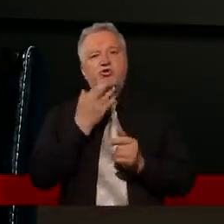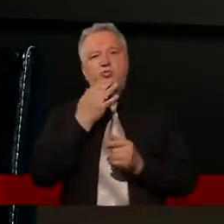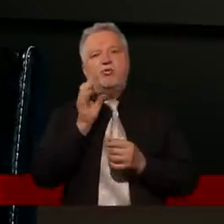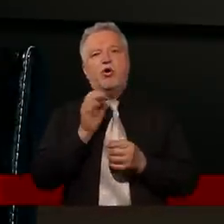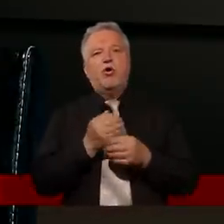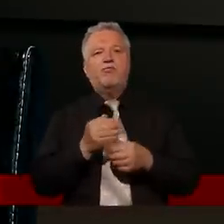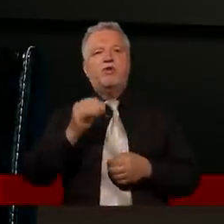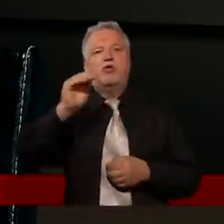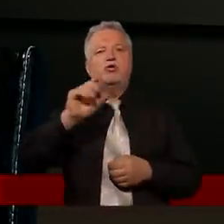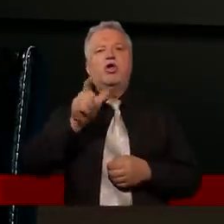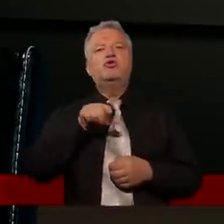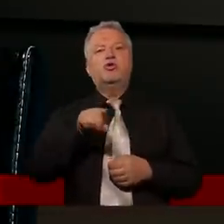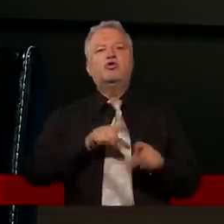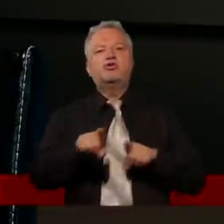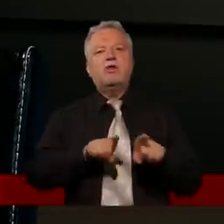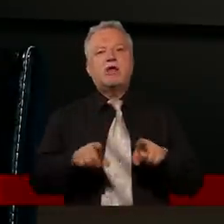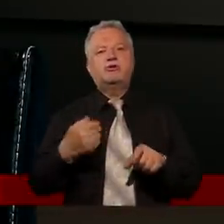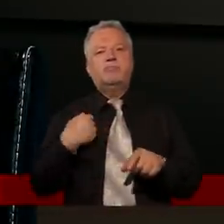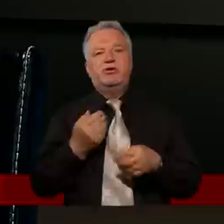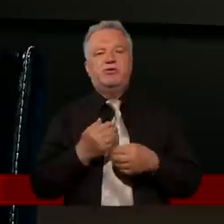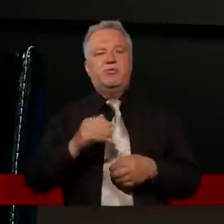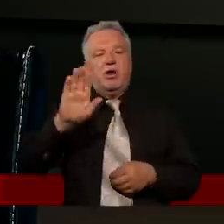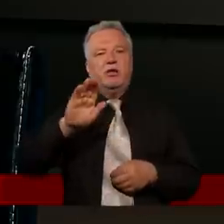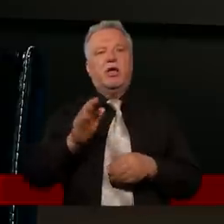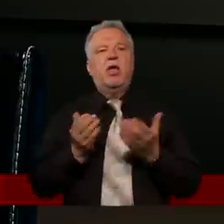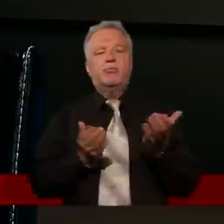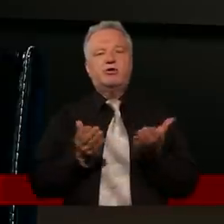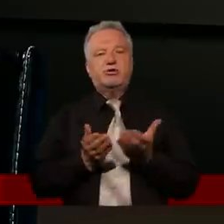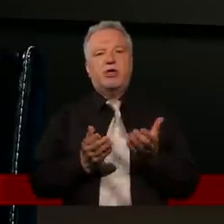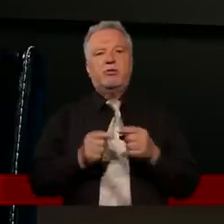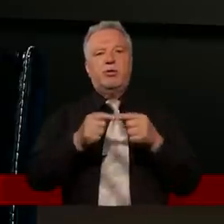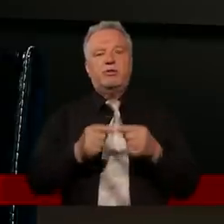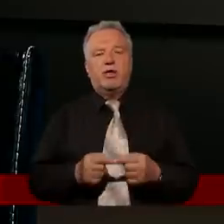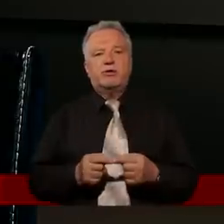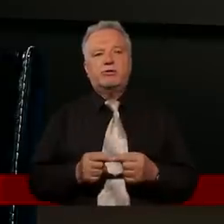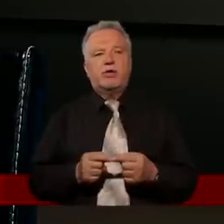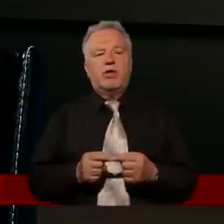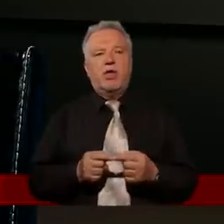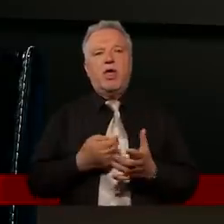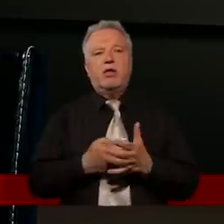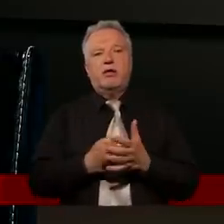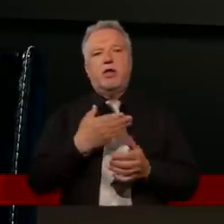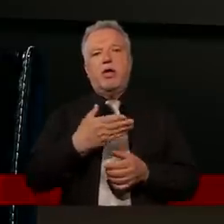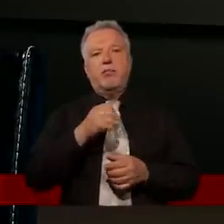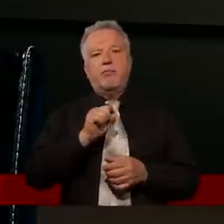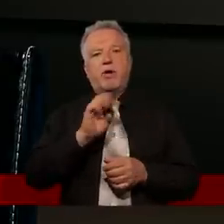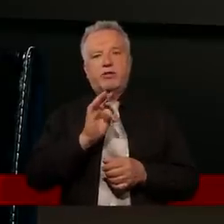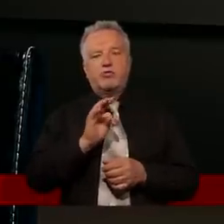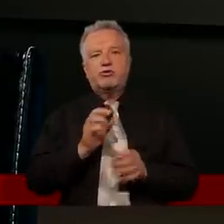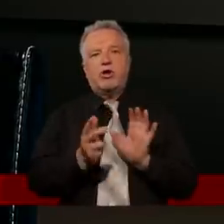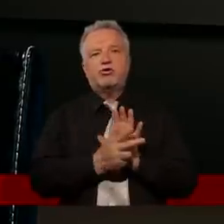na temat wielkości, co to znaczy być wielki. I może poproszę o przeczytanie tekstu z Ewangelii Mateusza,